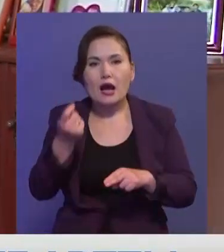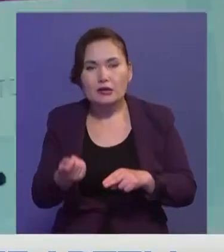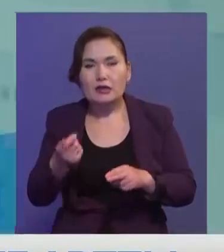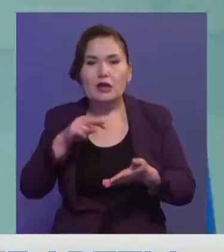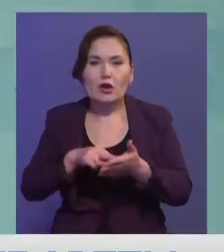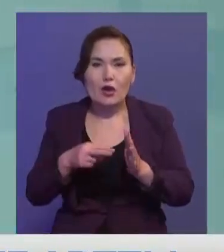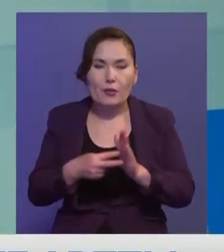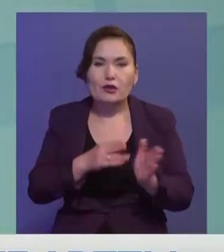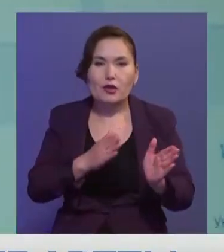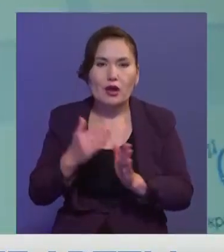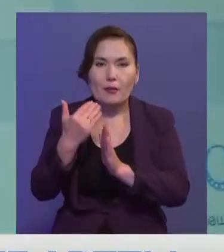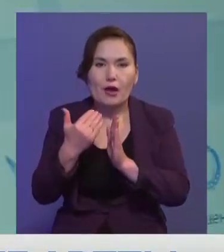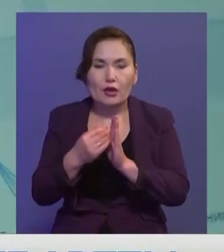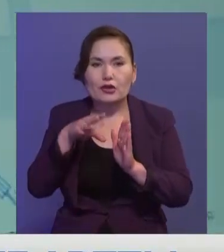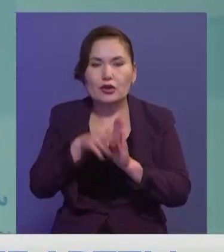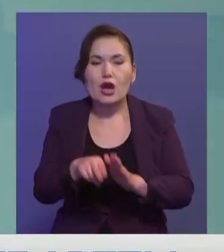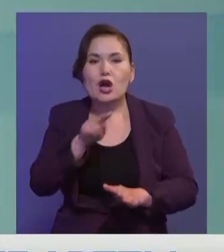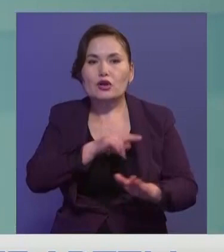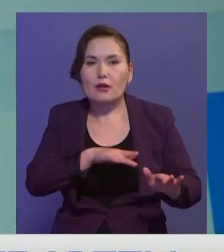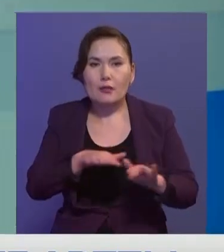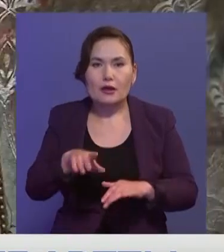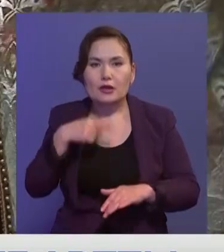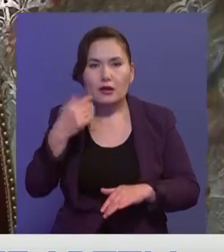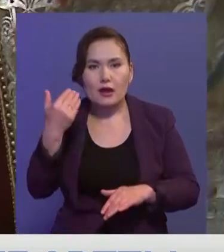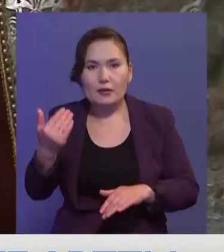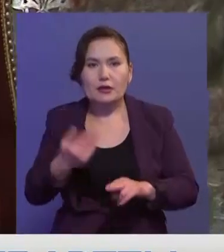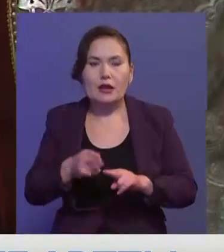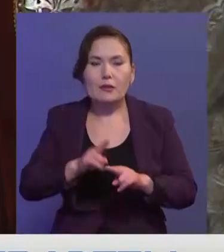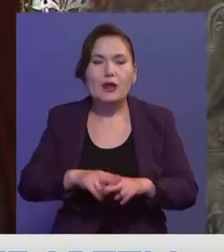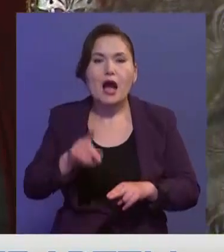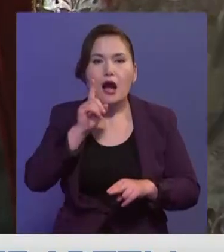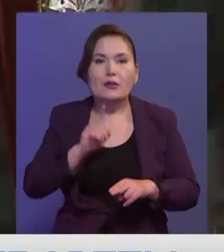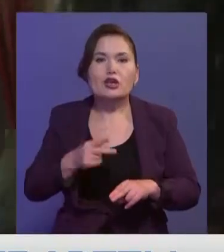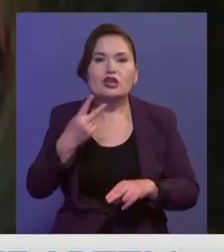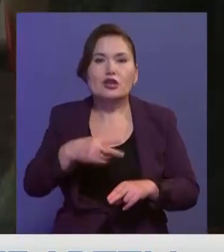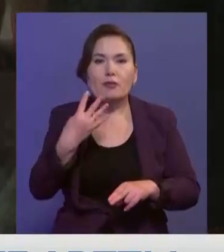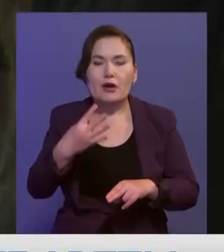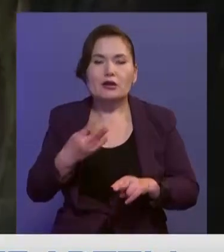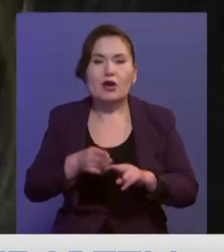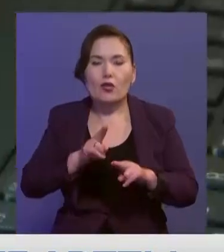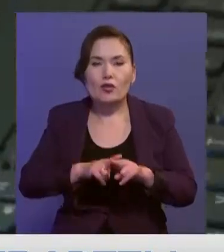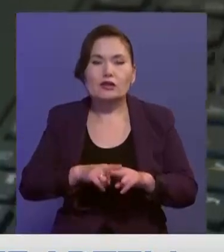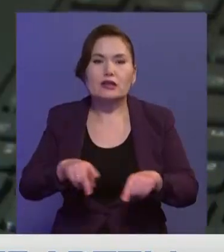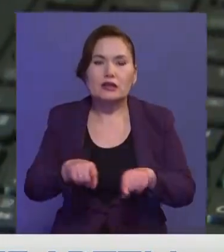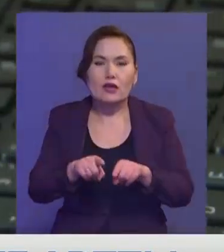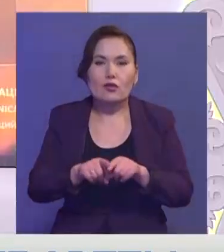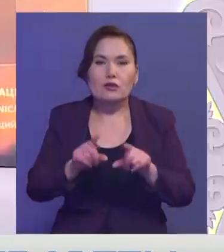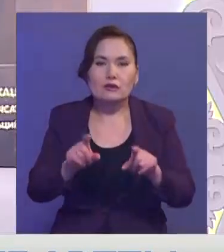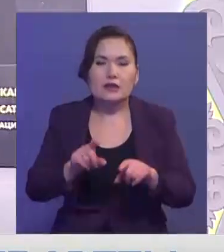көзетін жүйені жетілдірі жұмыстары жүріп жатыр деді Бақты Султаныф. Қазірге мұндай 24-тің саң салу жоспарланған.